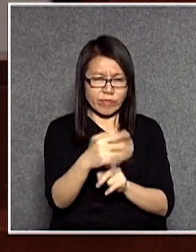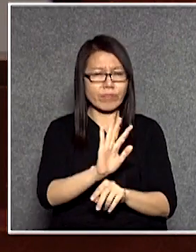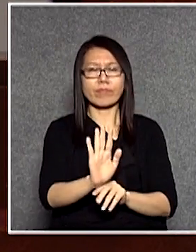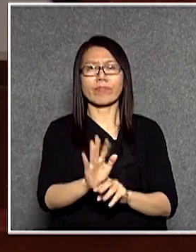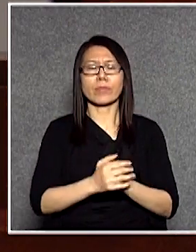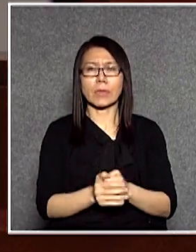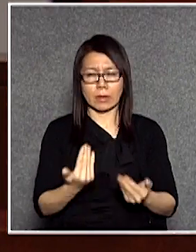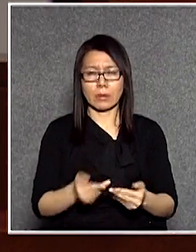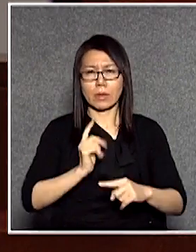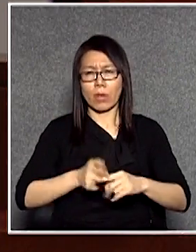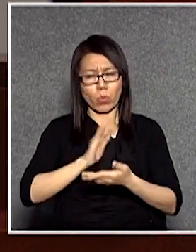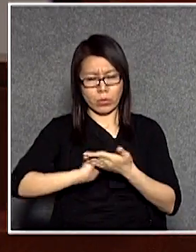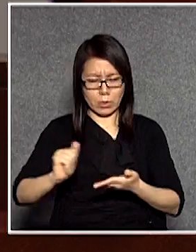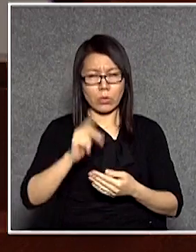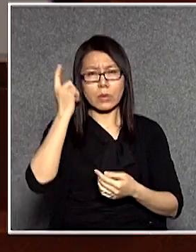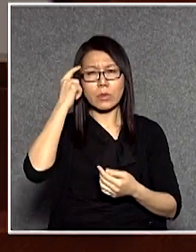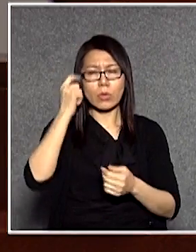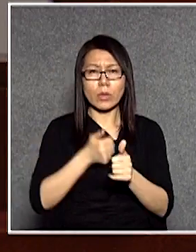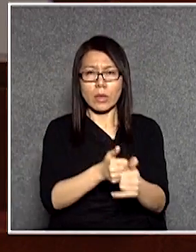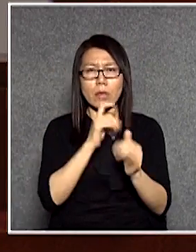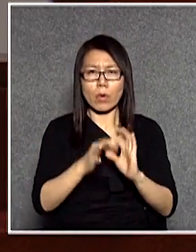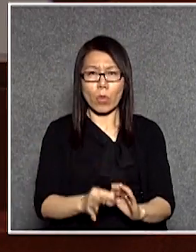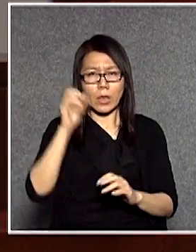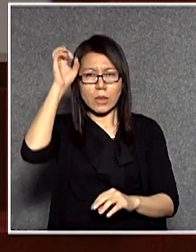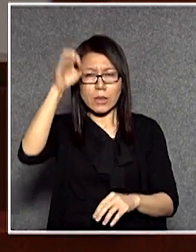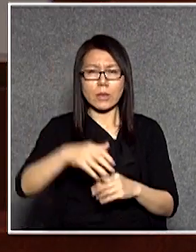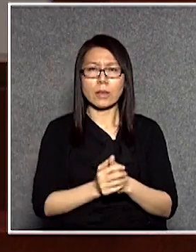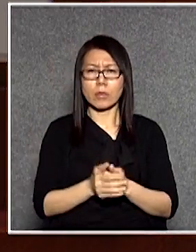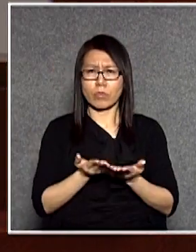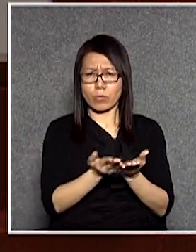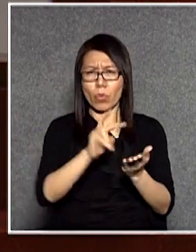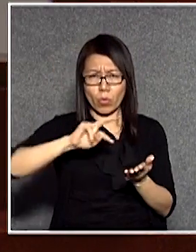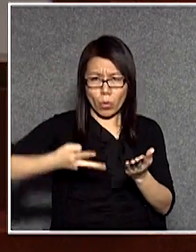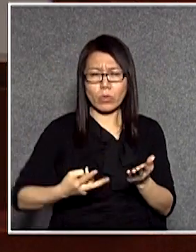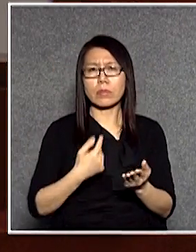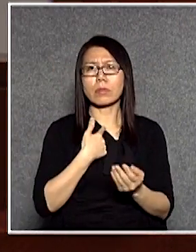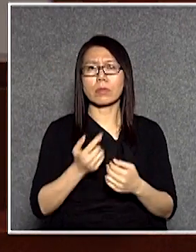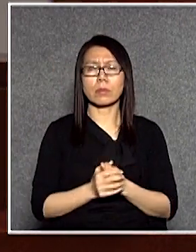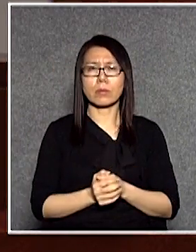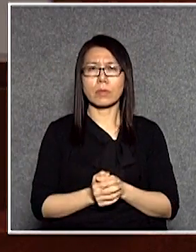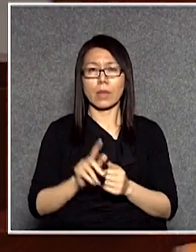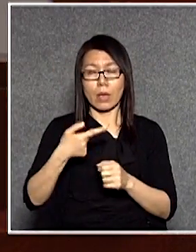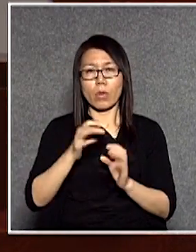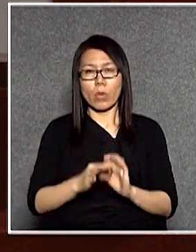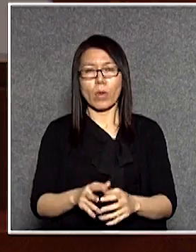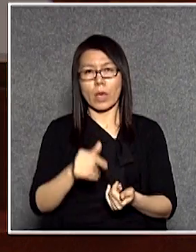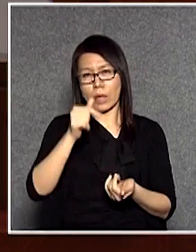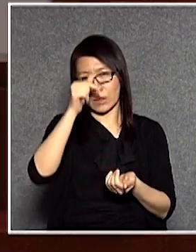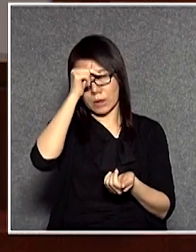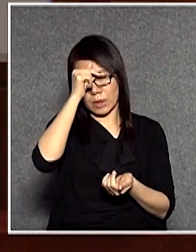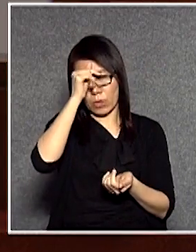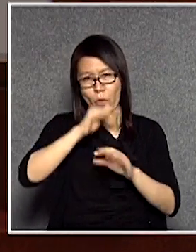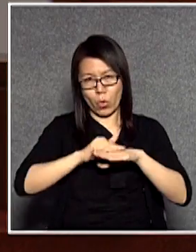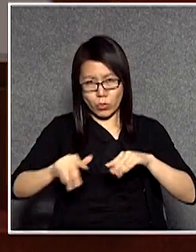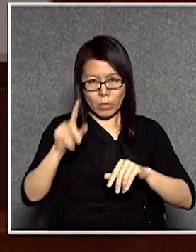他們其實都很清楚就應該根據這些相關的建議就去改善的另外一個就是醫療安全問題令